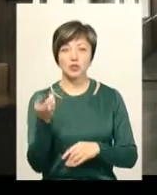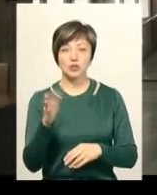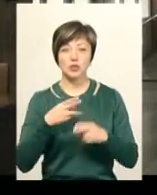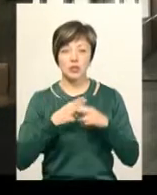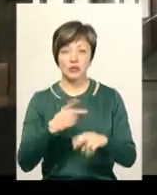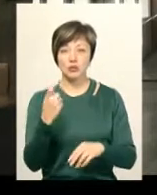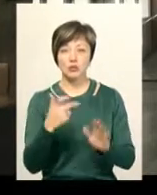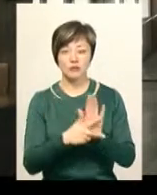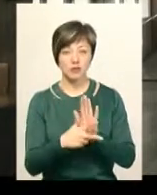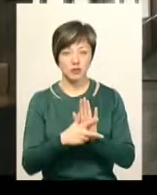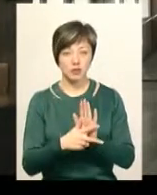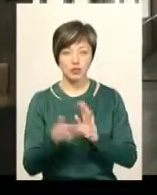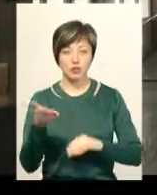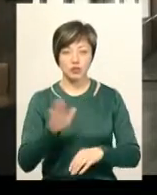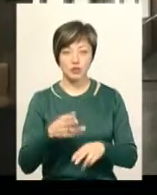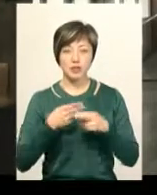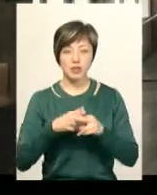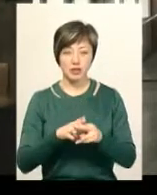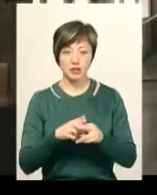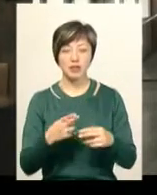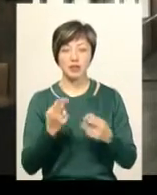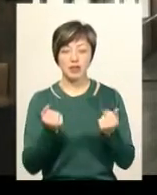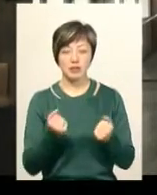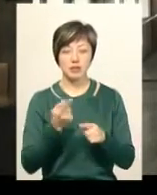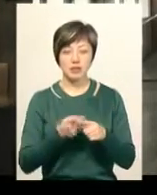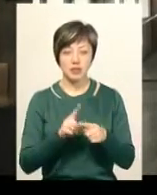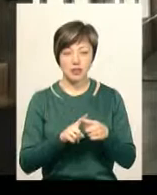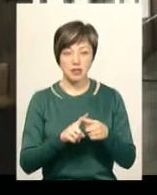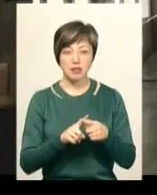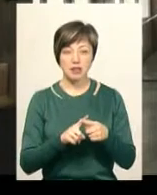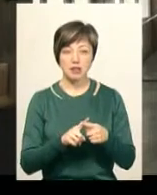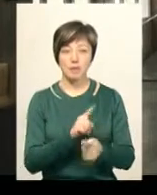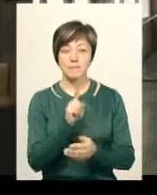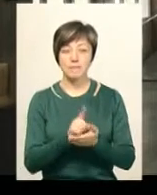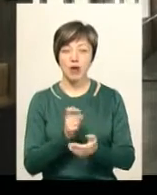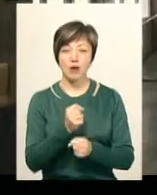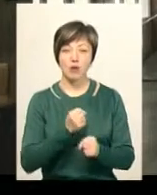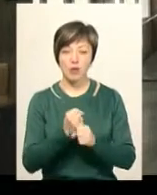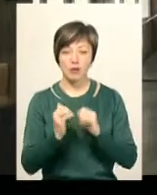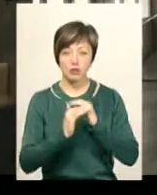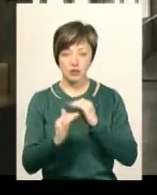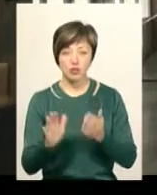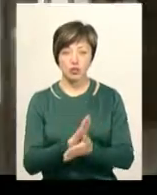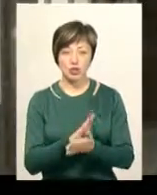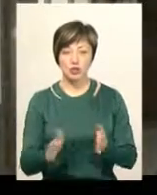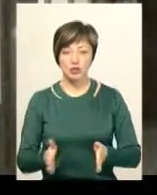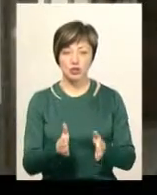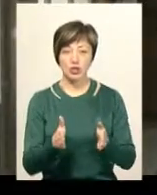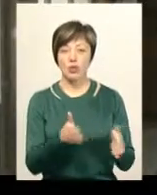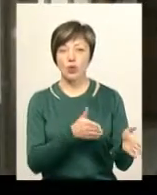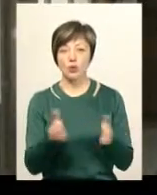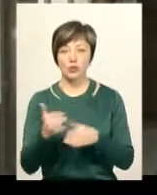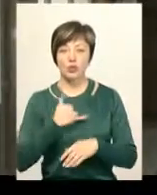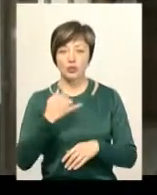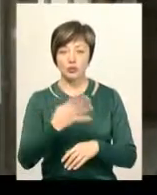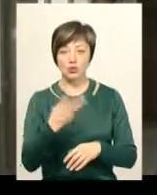техніки, 180 одиниць техніки так, та, яка має обробляти покриття і розчищати дорогу. Заготовлено